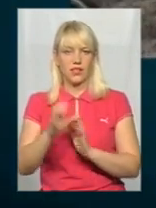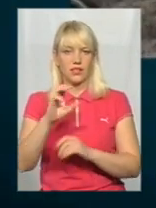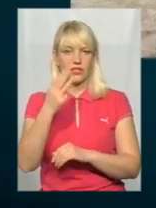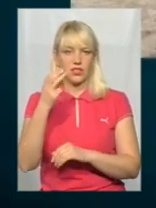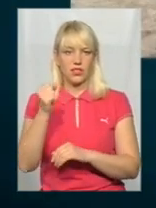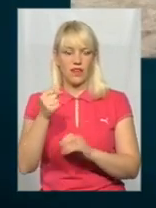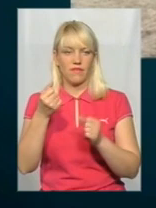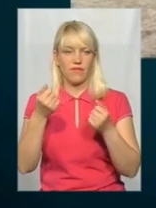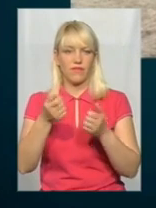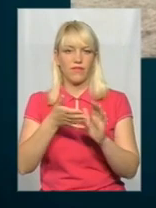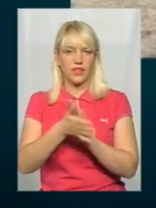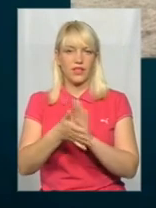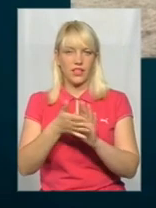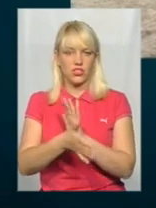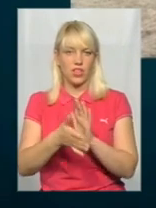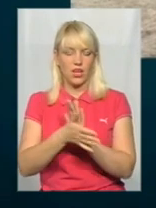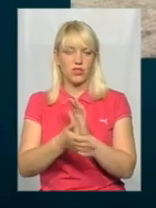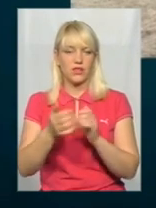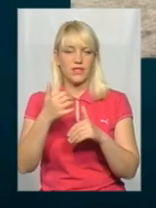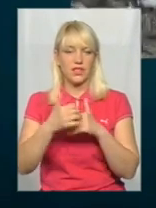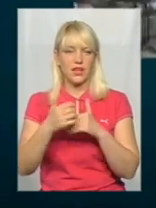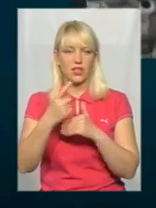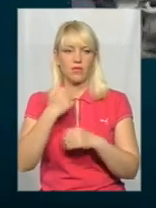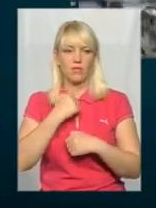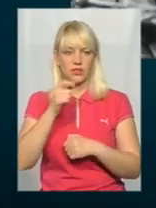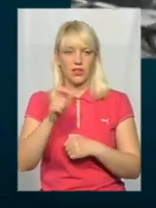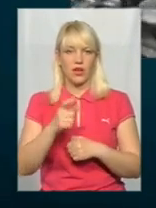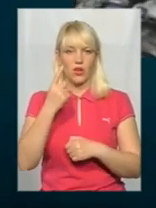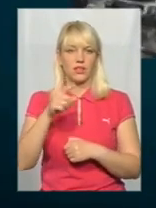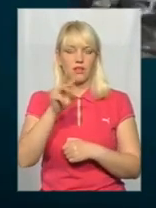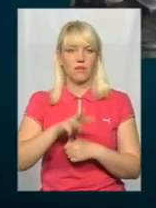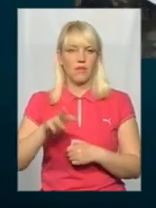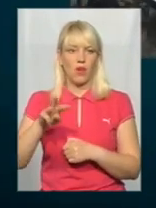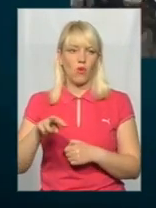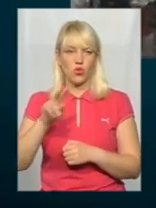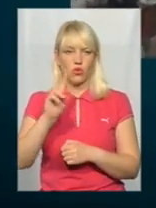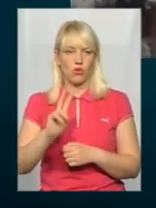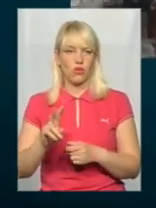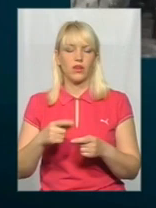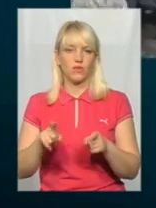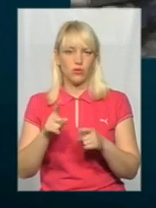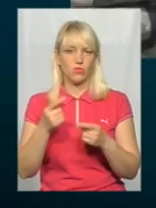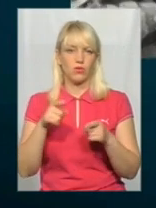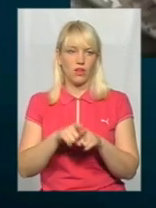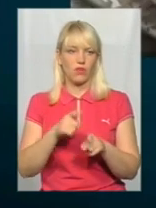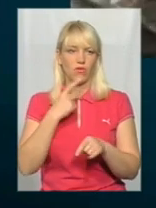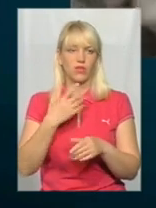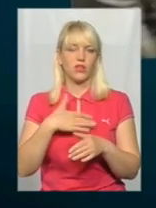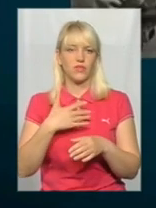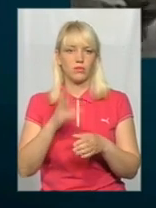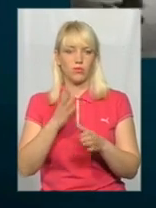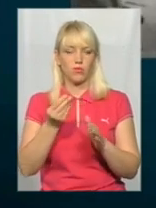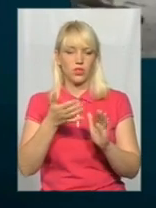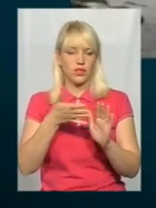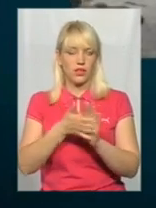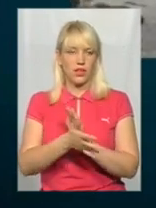витрачають в середньому на одного бійця 1 мільйон доларів, розумієте, тому і вони так кажуть, навіщо ми будемо втратити